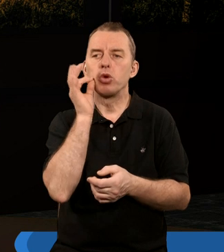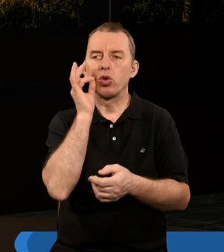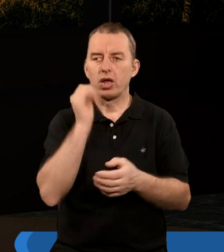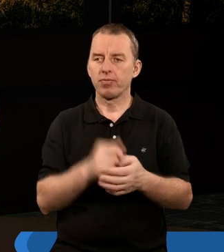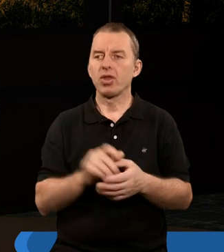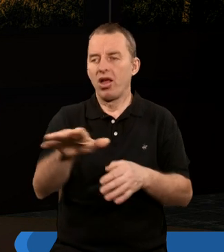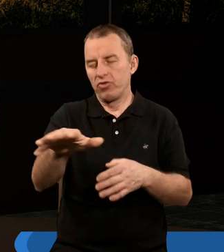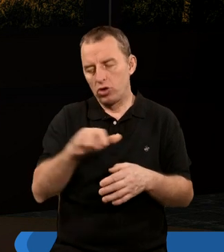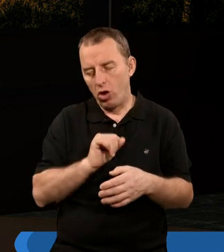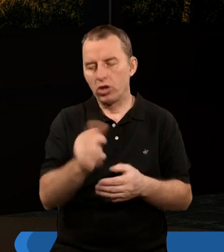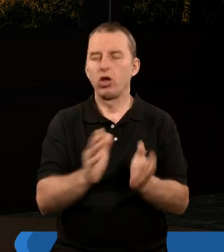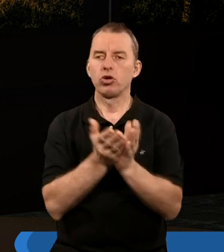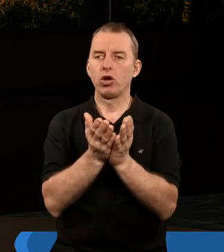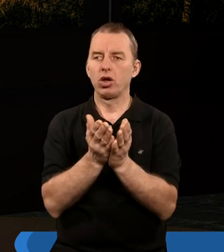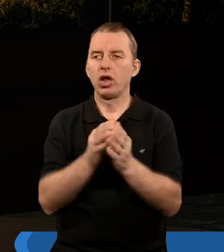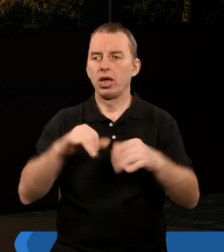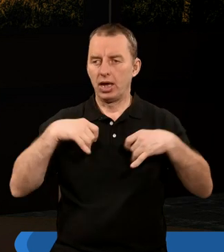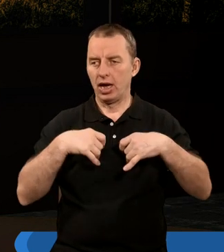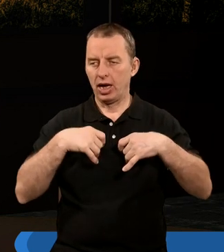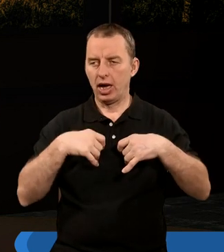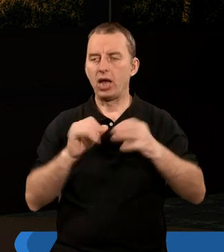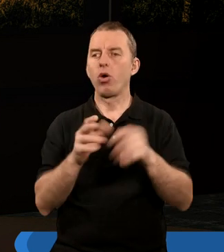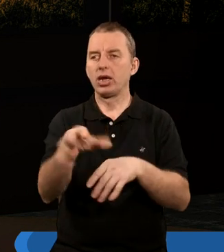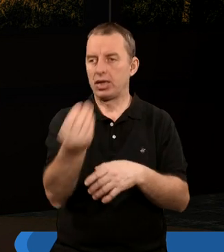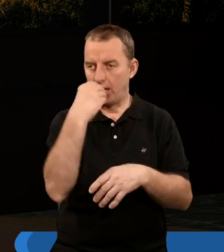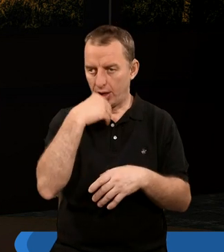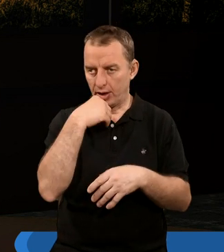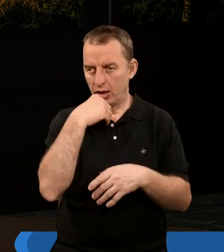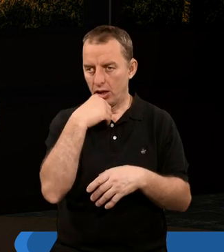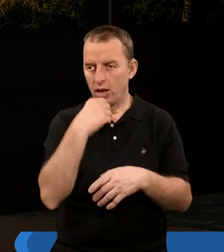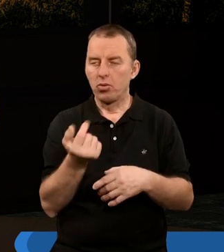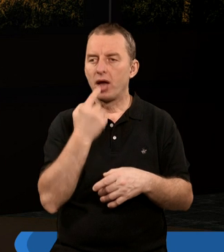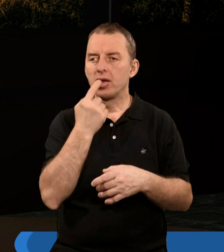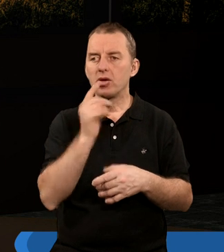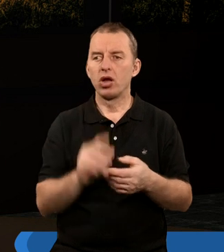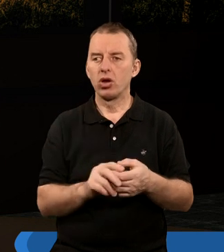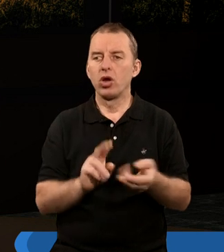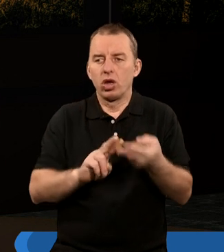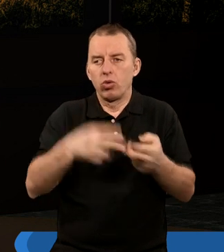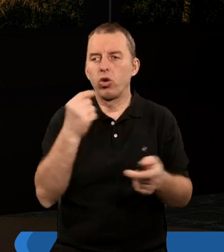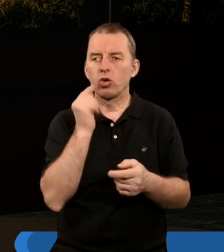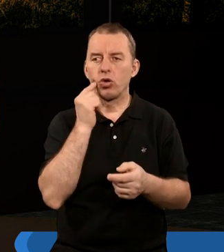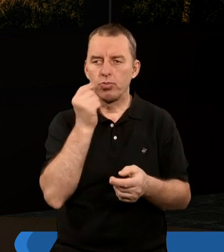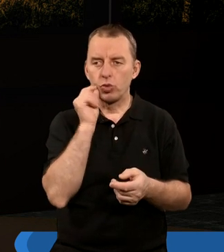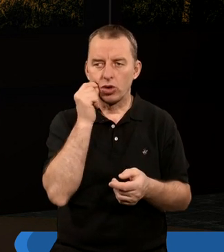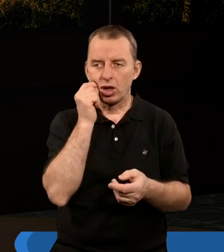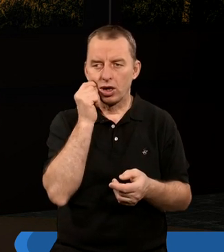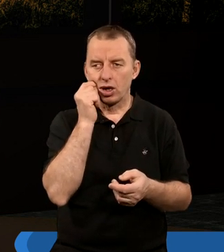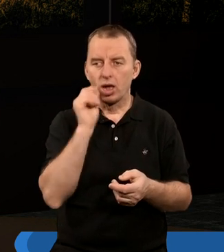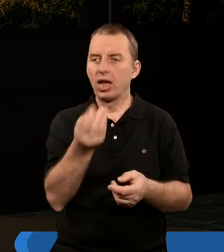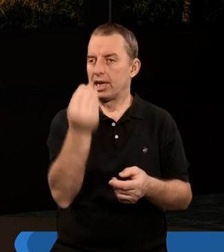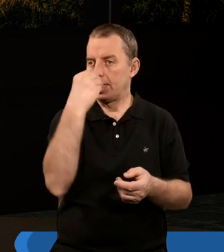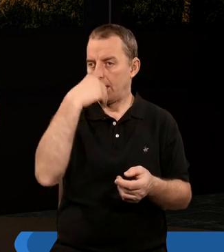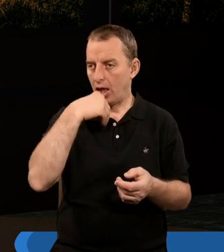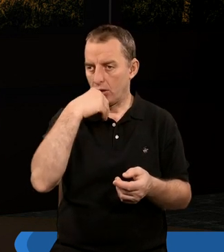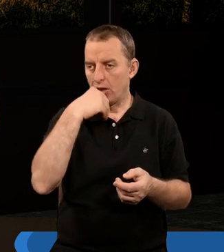Wziąłem więc książeczkę z ręki anioła i zjadłem ją, a była w ustach moich jak słodki miód. A gdy